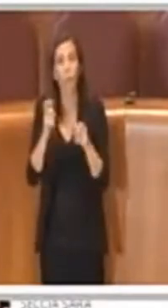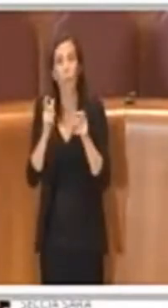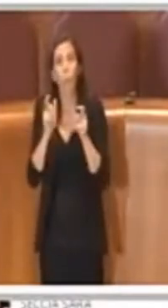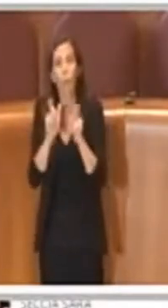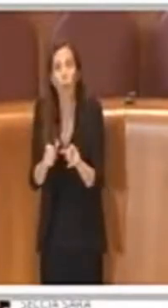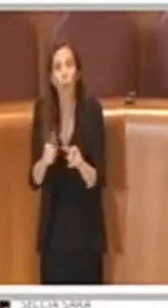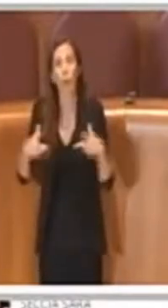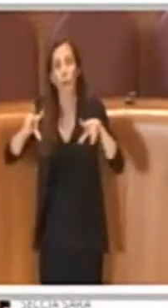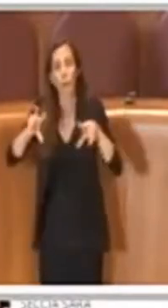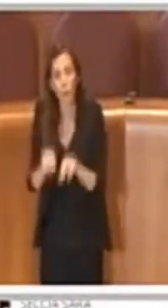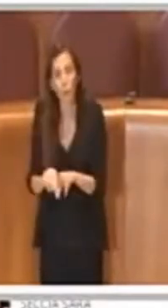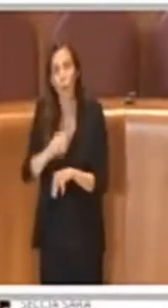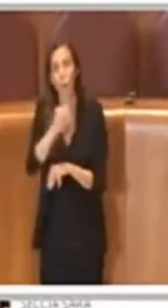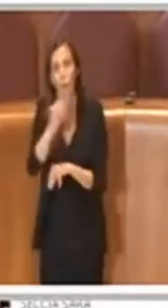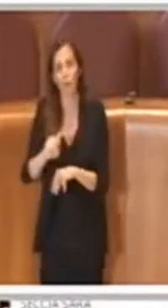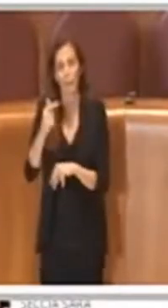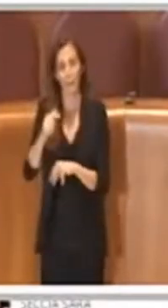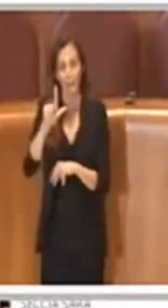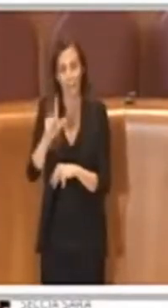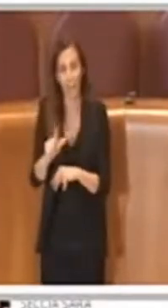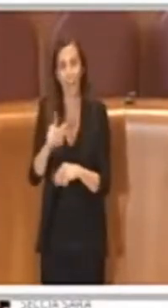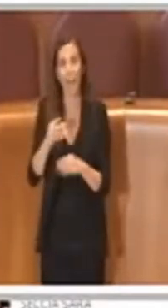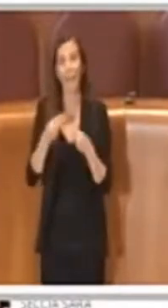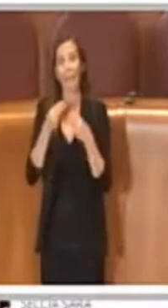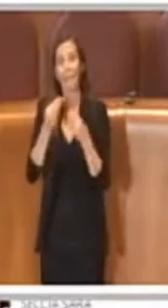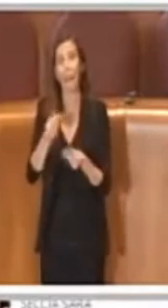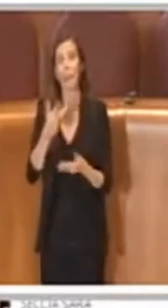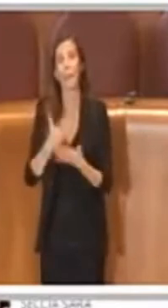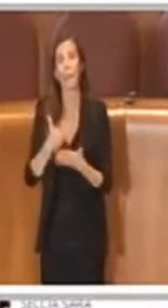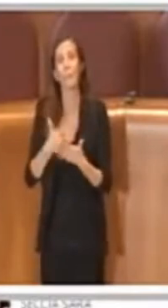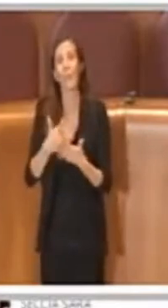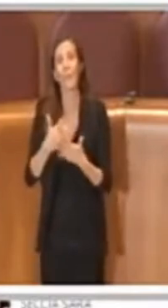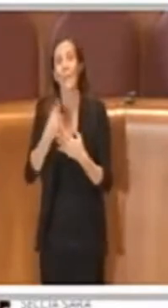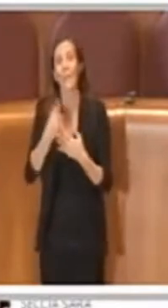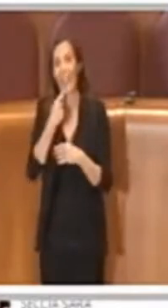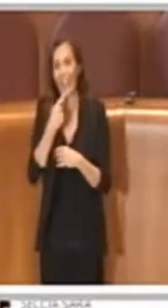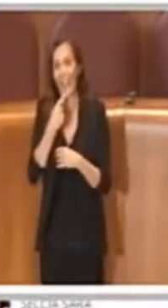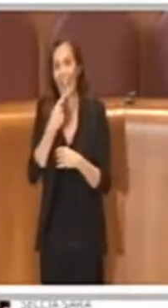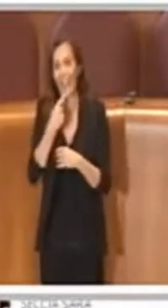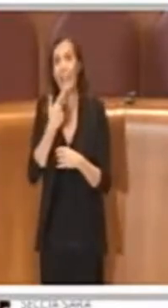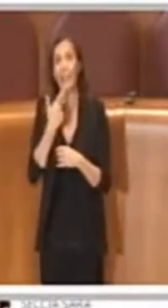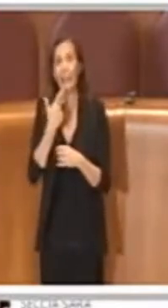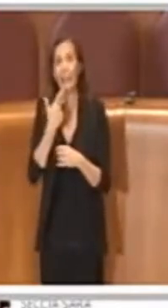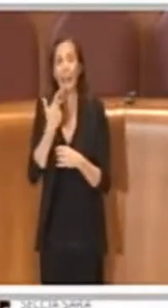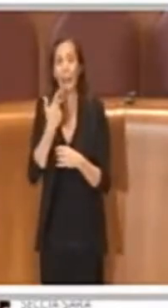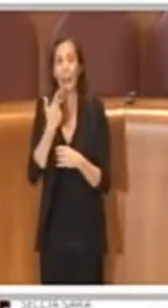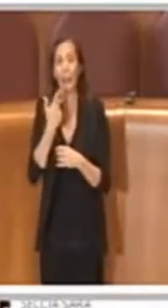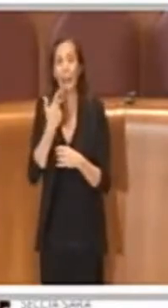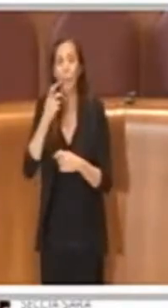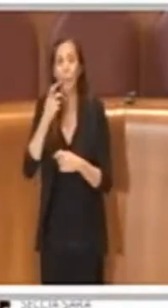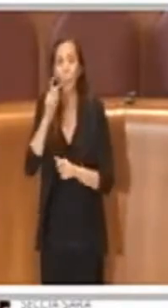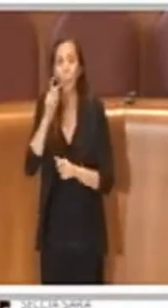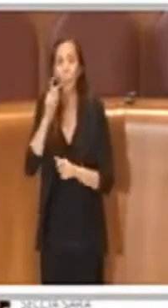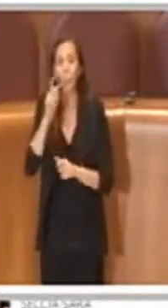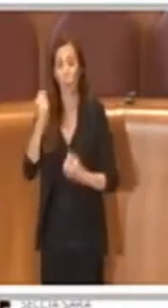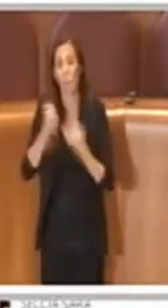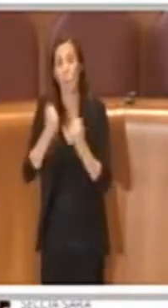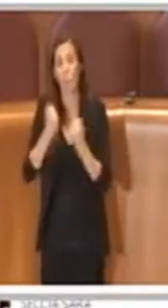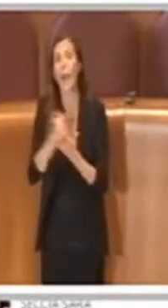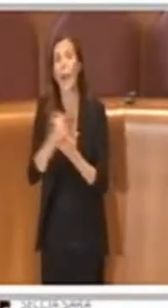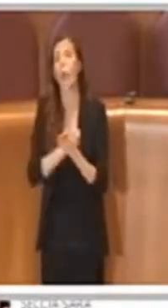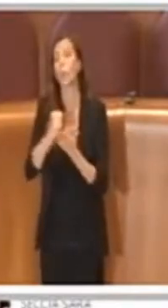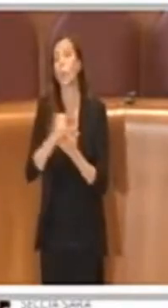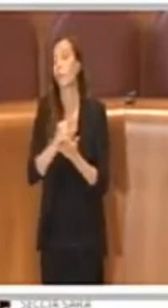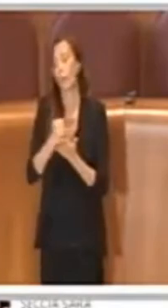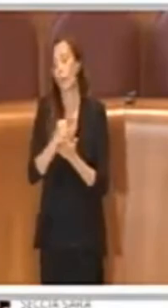di dover permettere l'accesso solo alle persone autorizzate, diciamo così che è la modalità migliore,